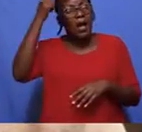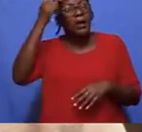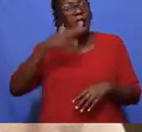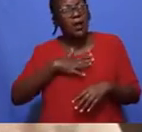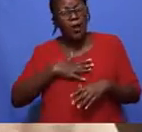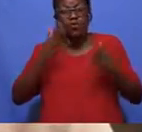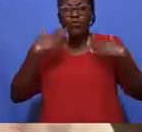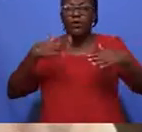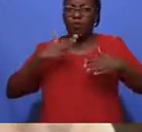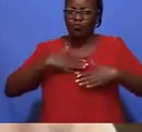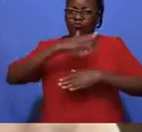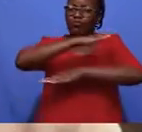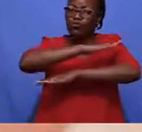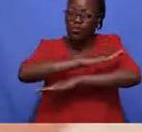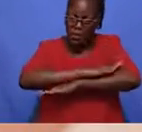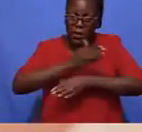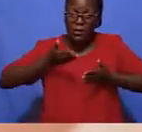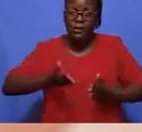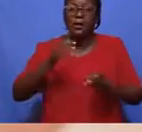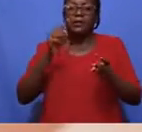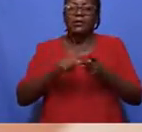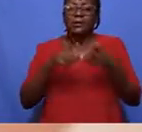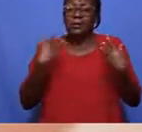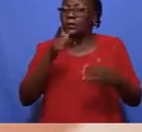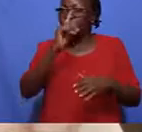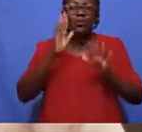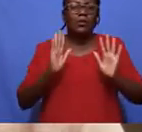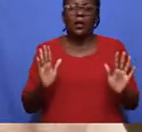na mwili wangu Bipomzika hili niwe tayari kuzaa tena Sasa siko tayari